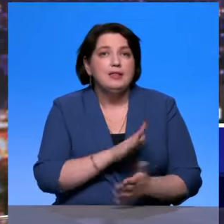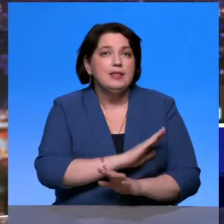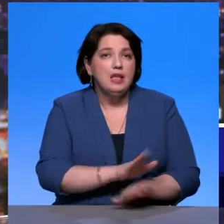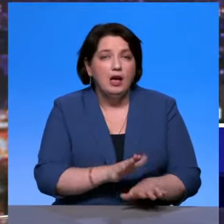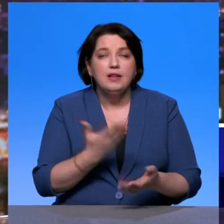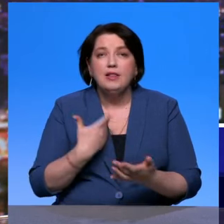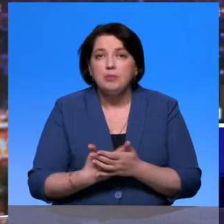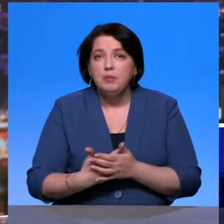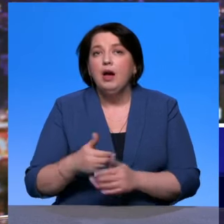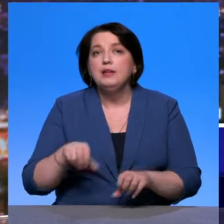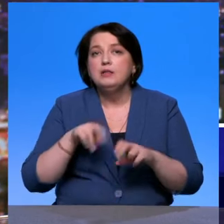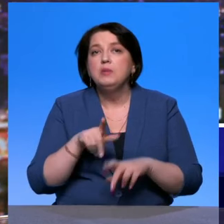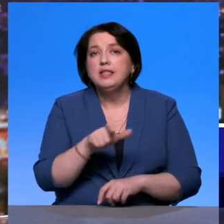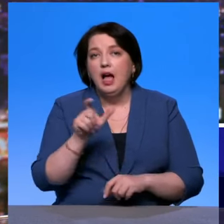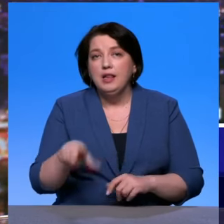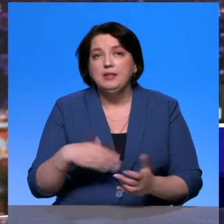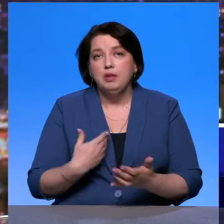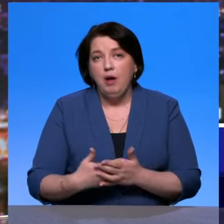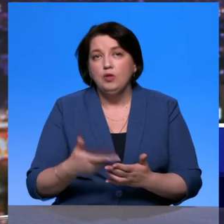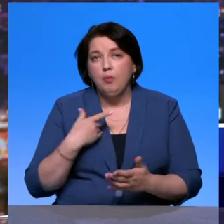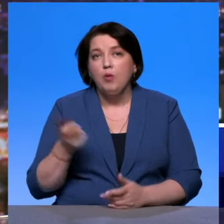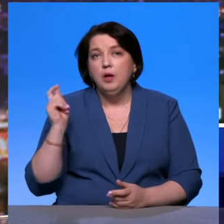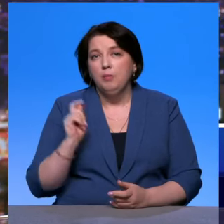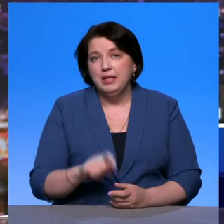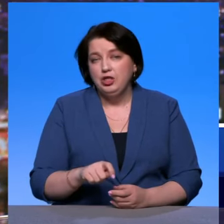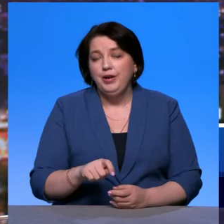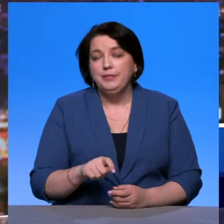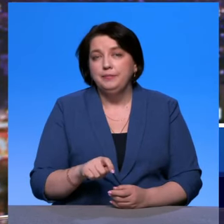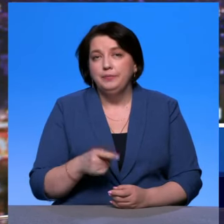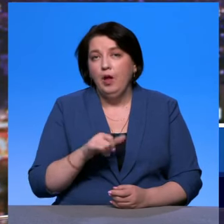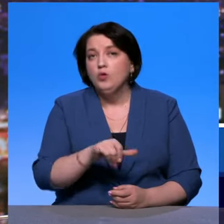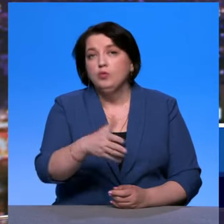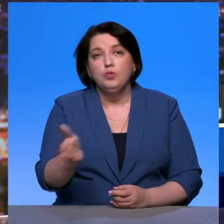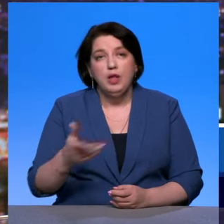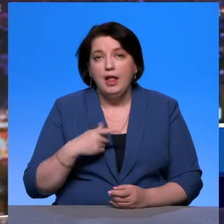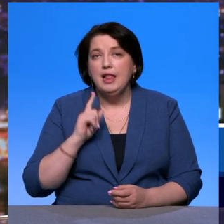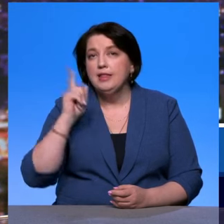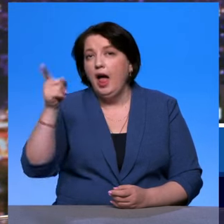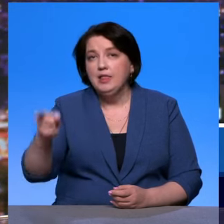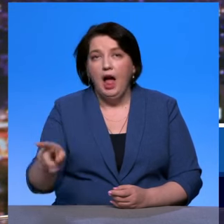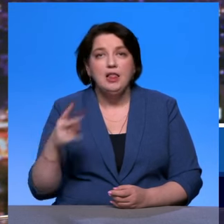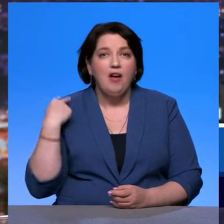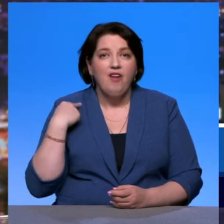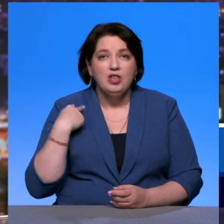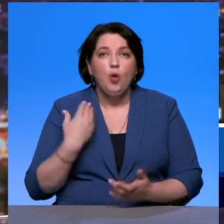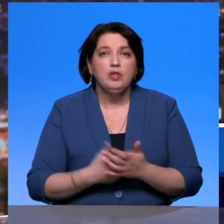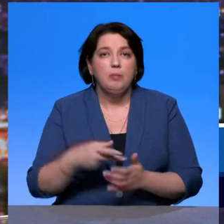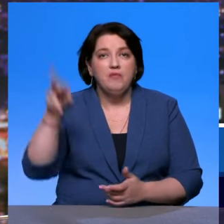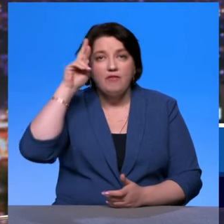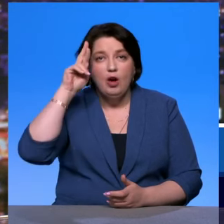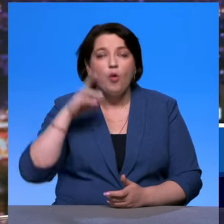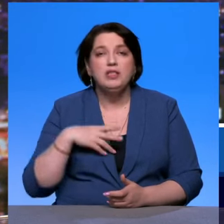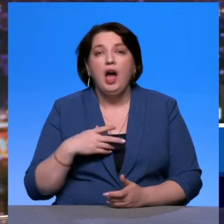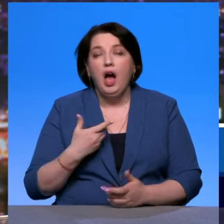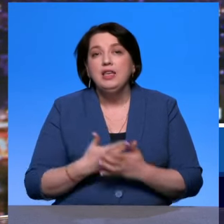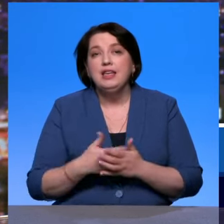специалист приезжает куда-то на Дальний Восток или в Якутию. Я в Якутии прожил,